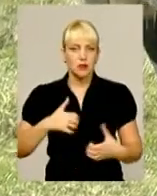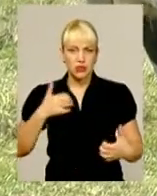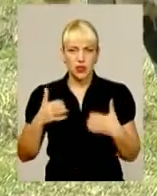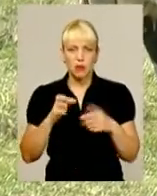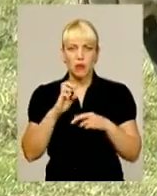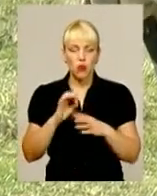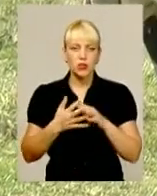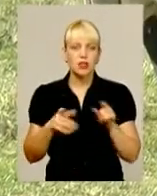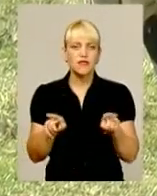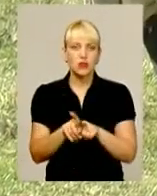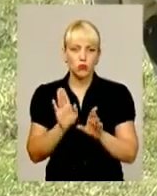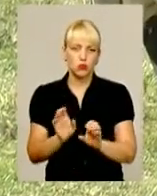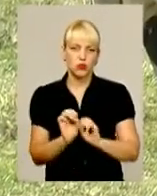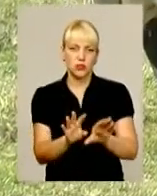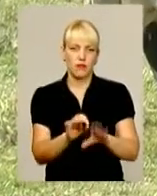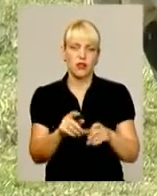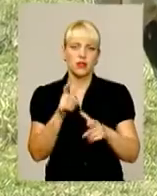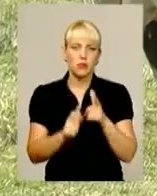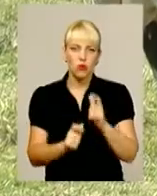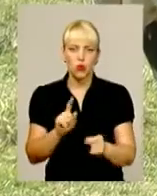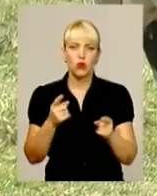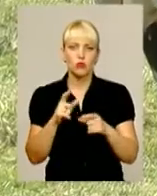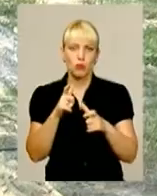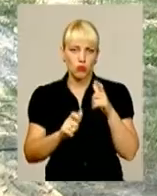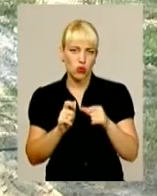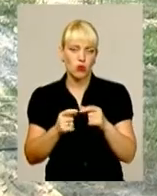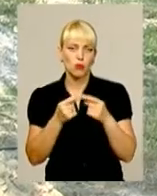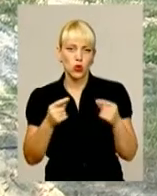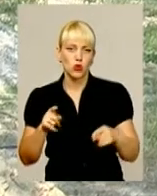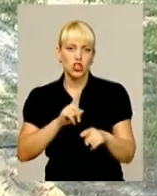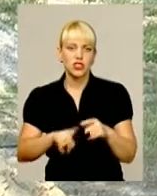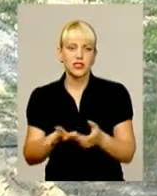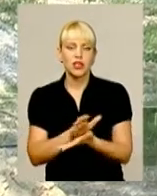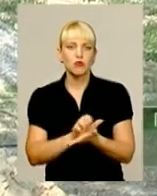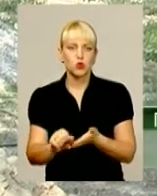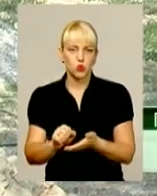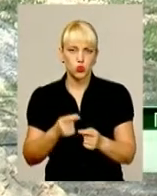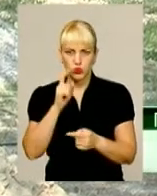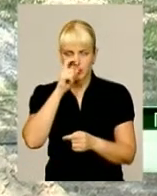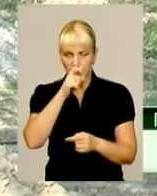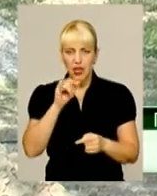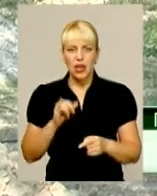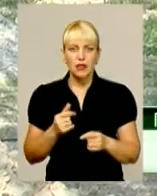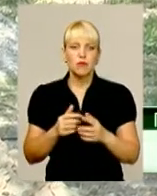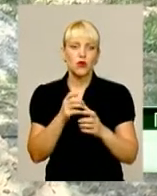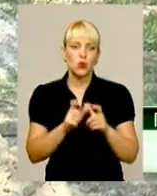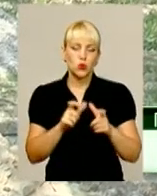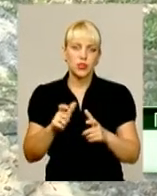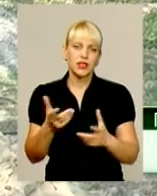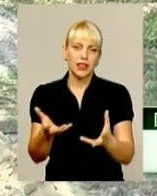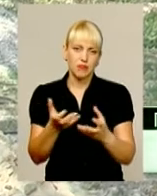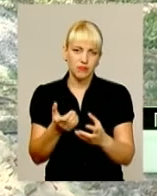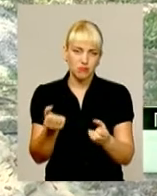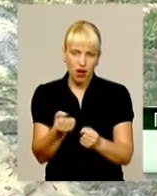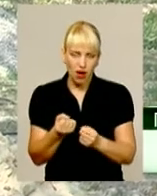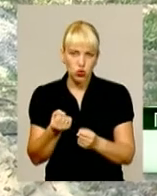одно здають молокопереробникам. Молочні продукти швидко псуються. Люди тримають корови і дуже малий дохід мають з